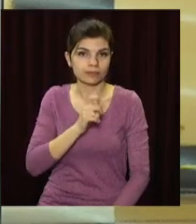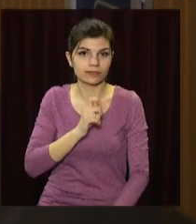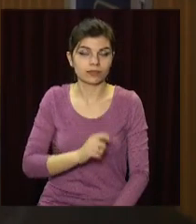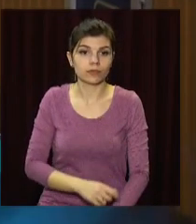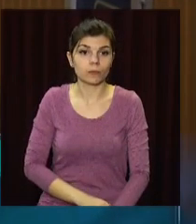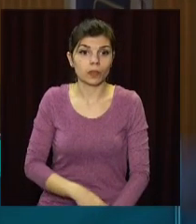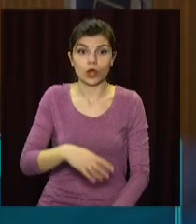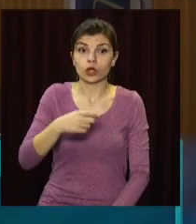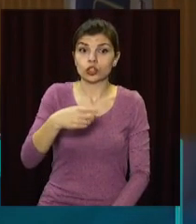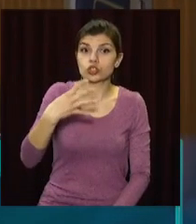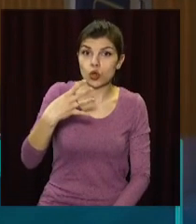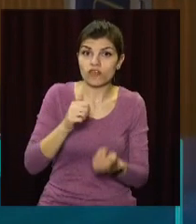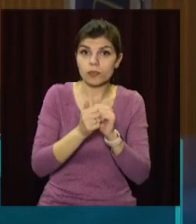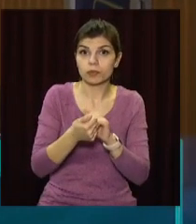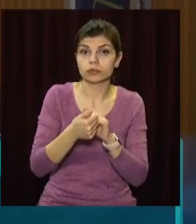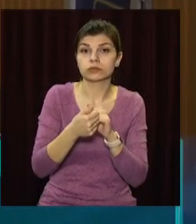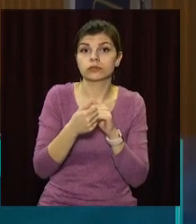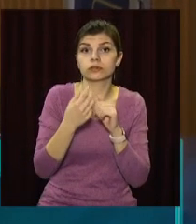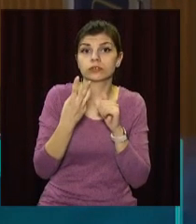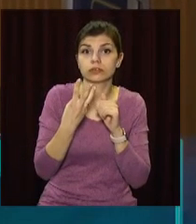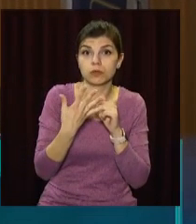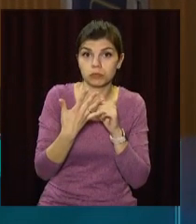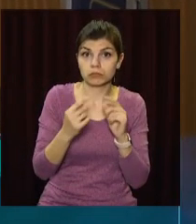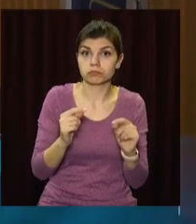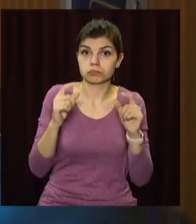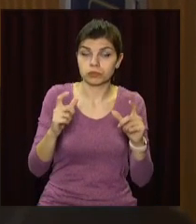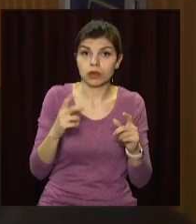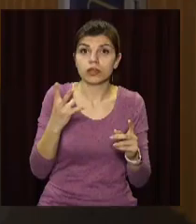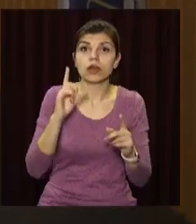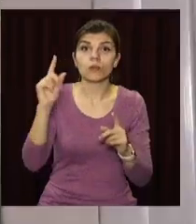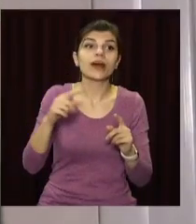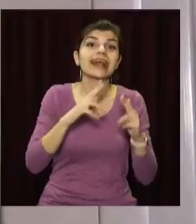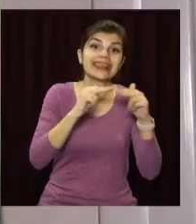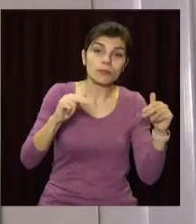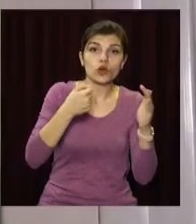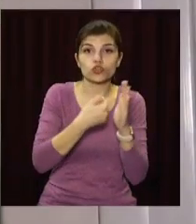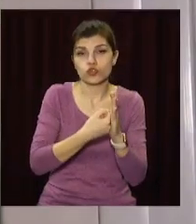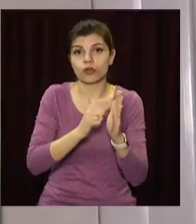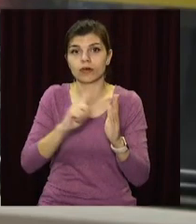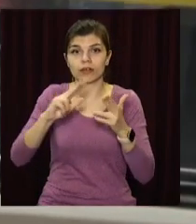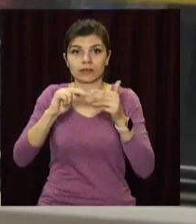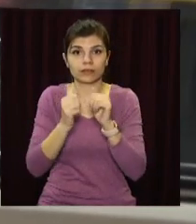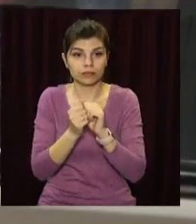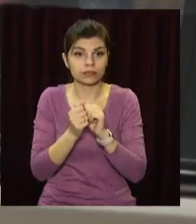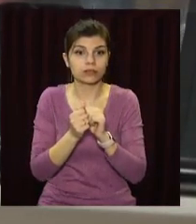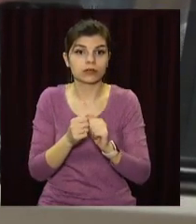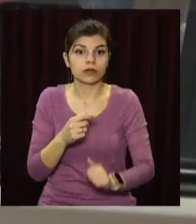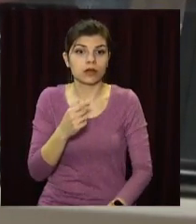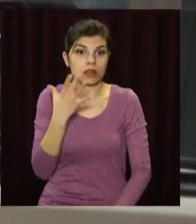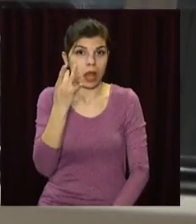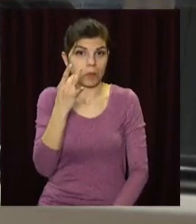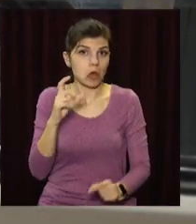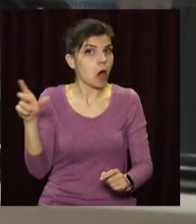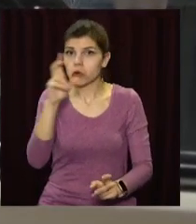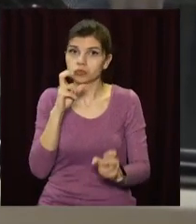40 замість 35. Віднині за проїзд до Кам'янського потрібно платити більше на 5 гривень. Ніхто не скаржиться, що